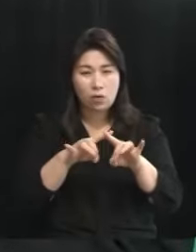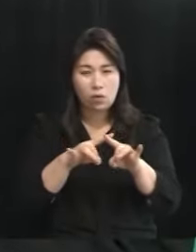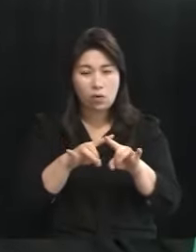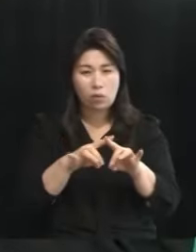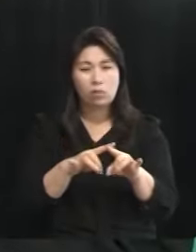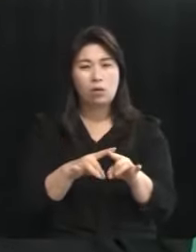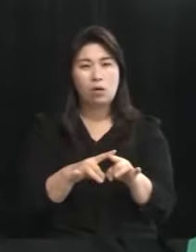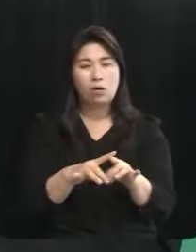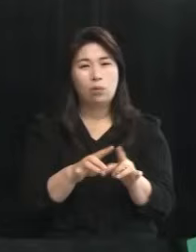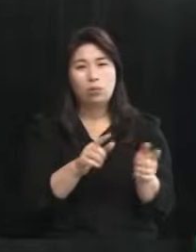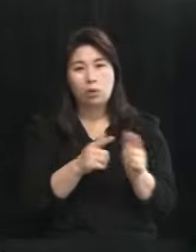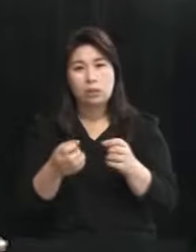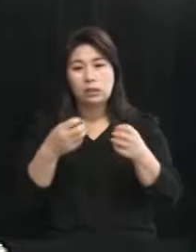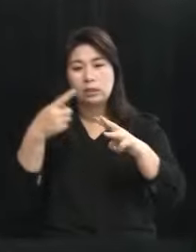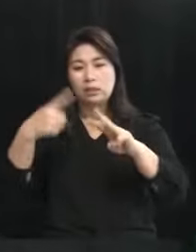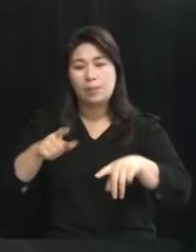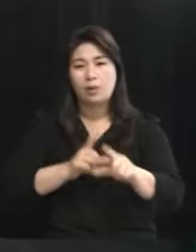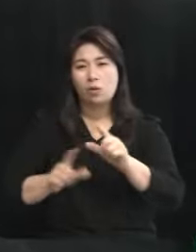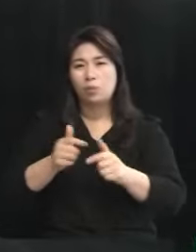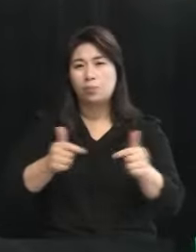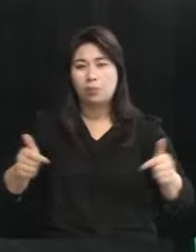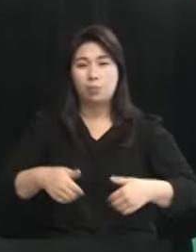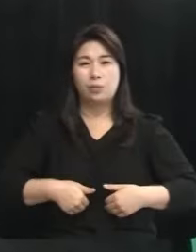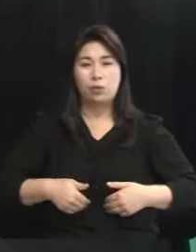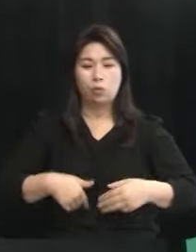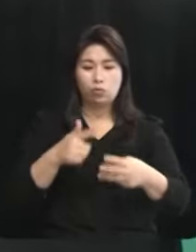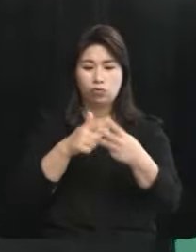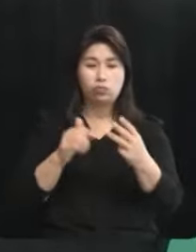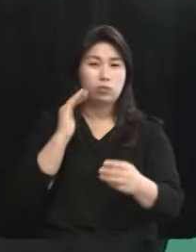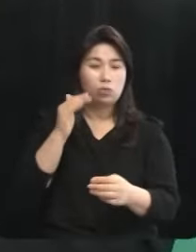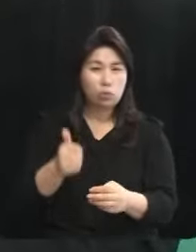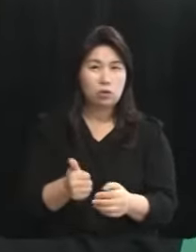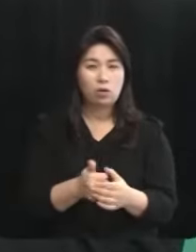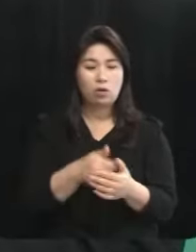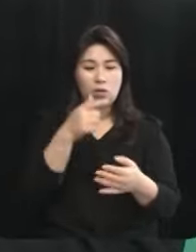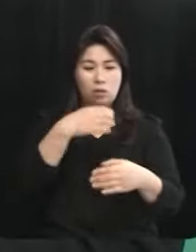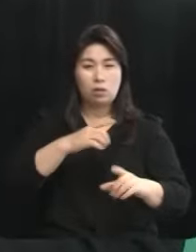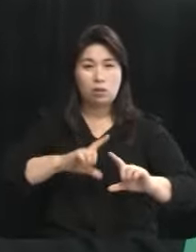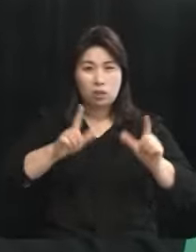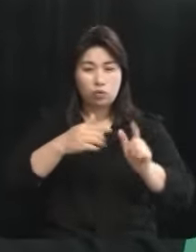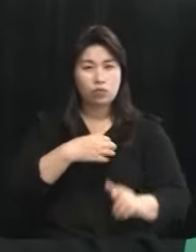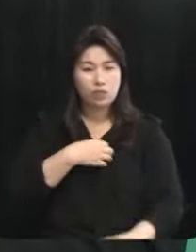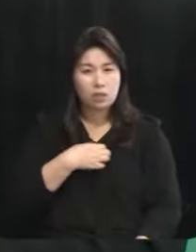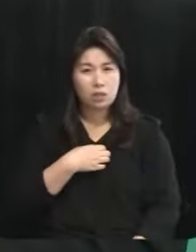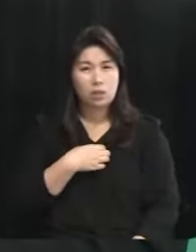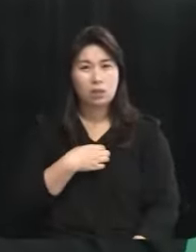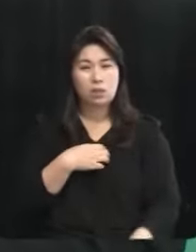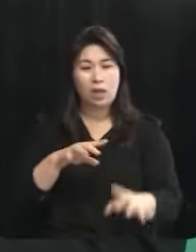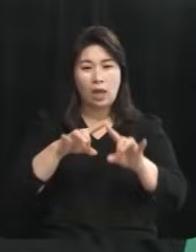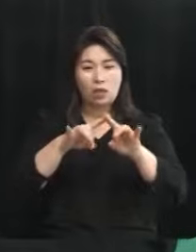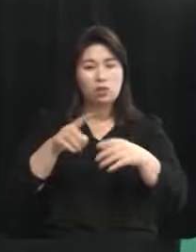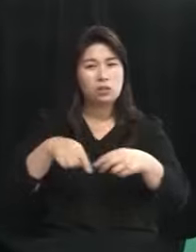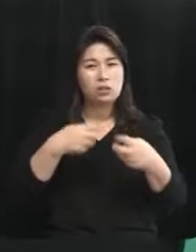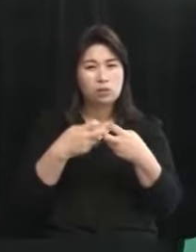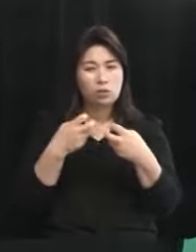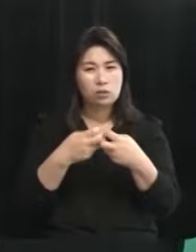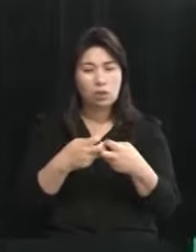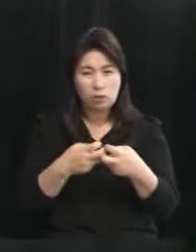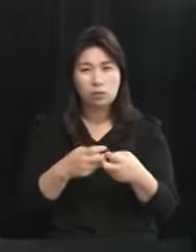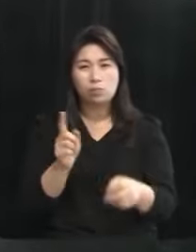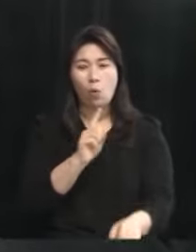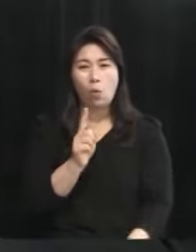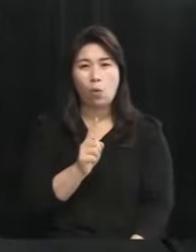된다고 이야기하고 있습니다 하지만 우리 윤석열 정부의 기후위기 에너지 정책은 오로지